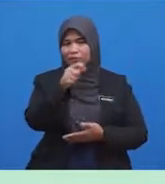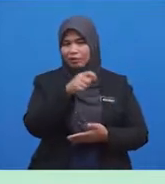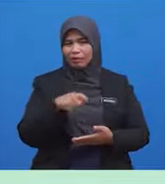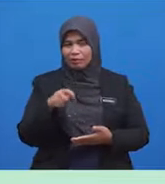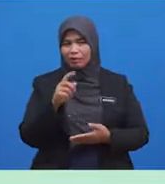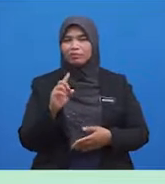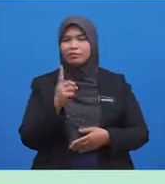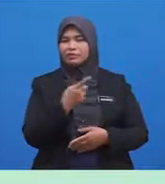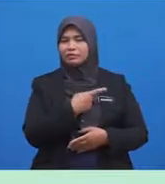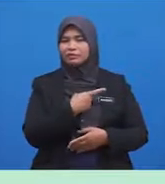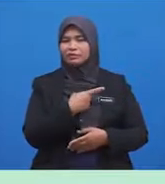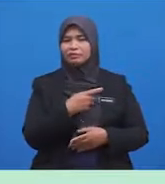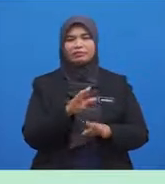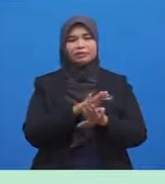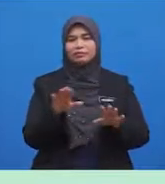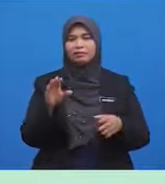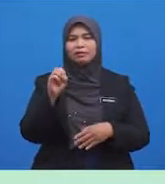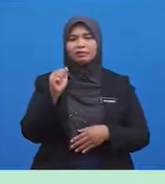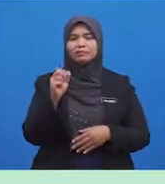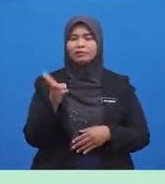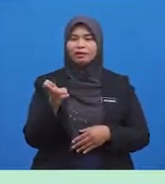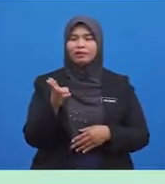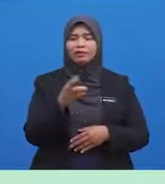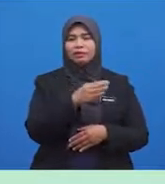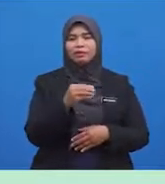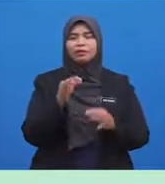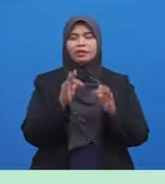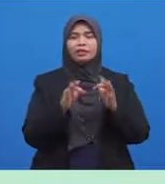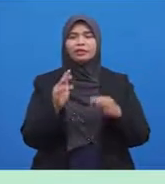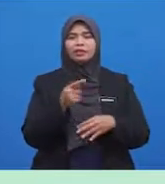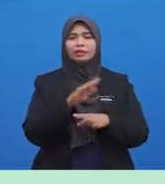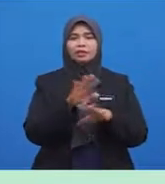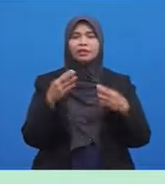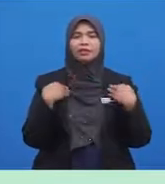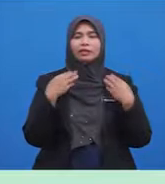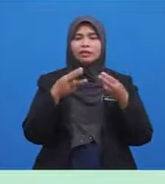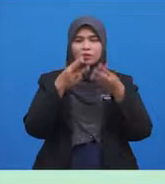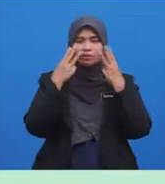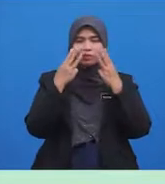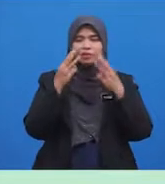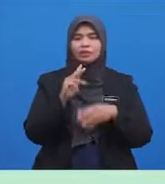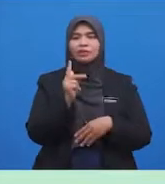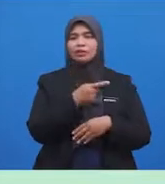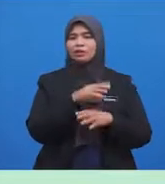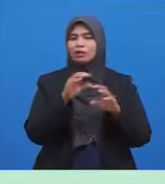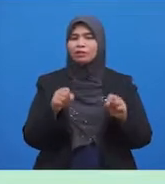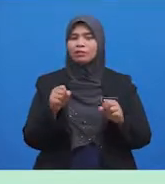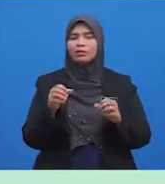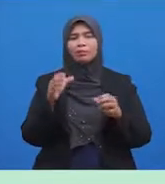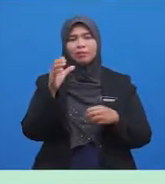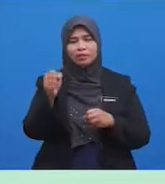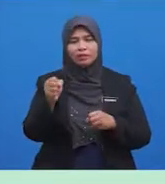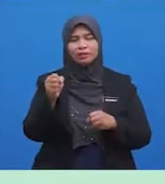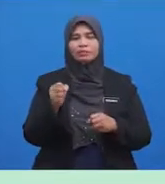ya, tidak sah dan kalau kita tidak berwuduk, kita tidak boleh memegang Al-Quran.